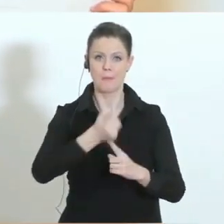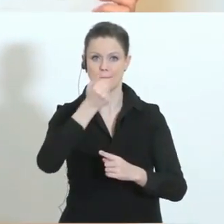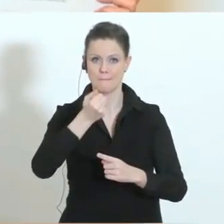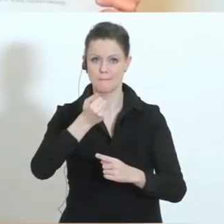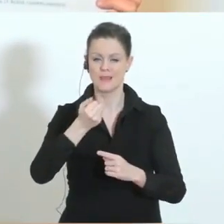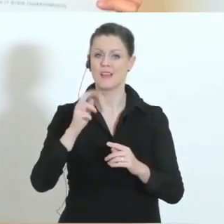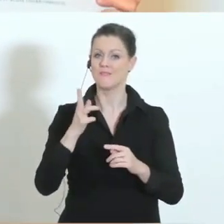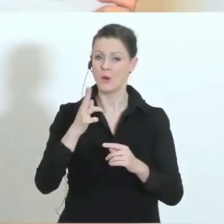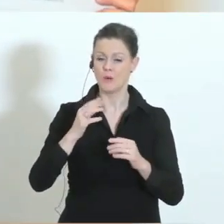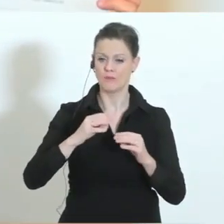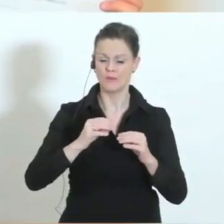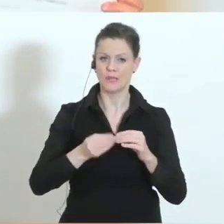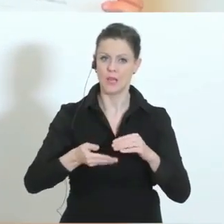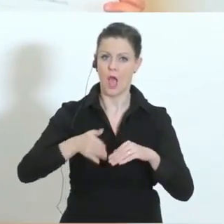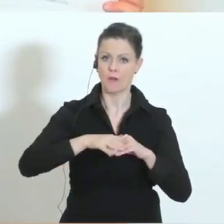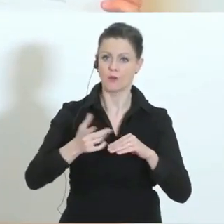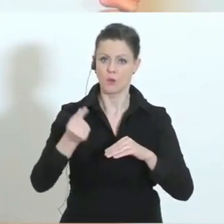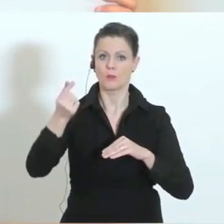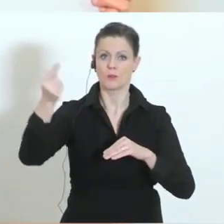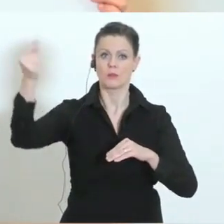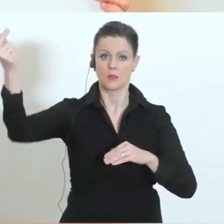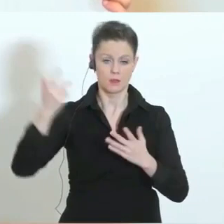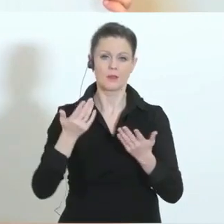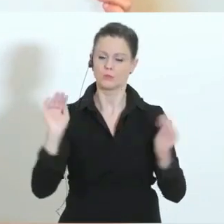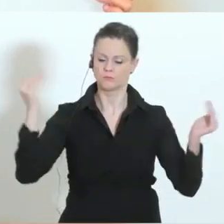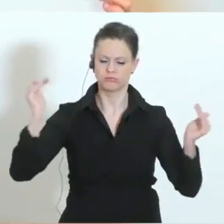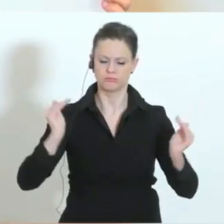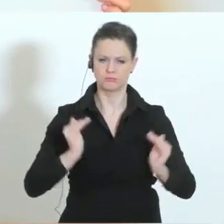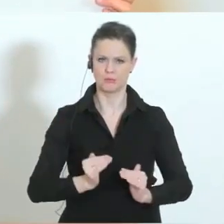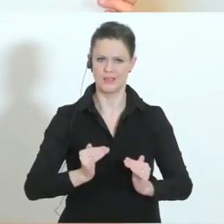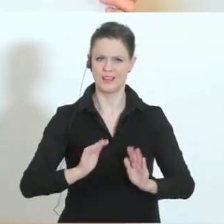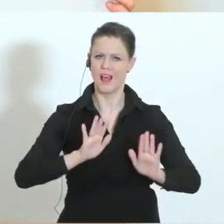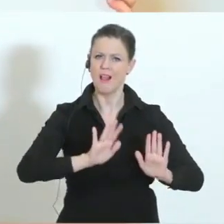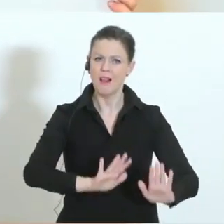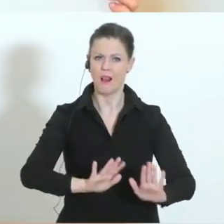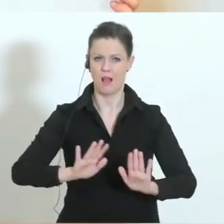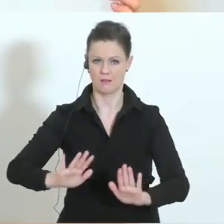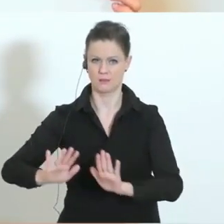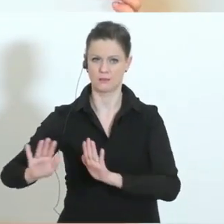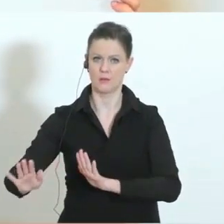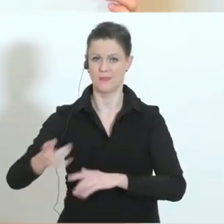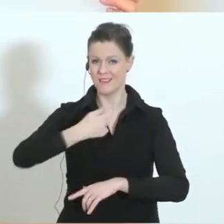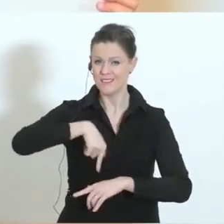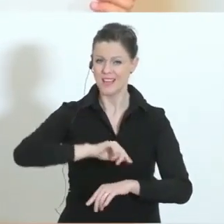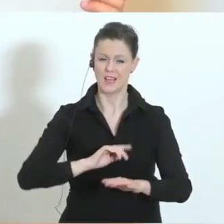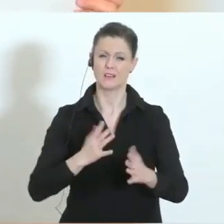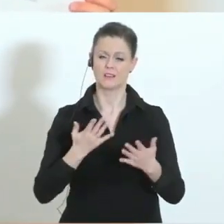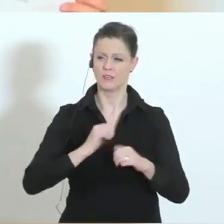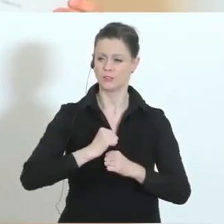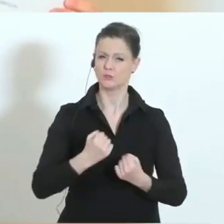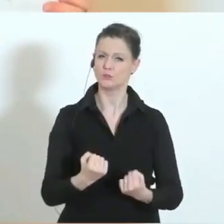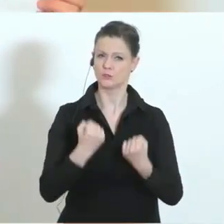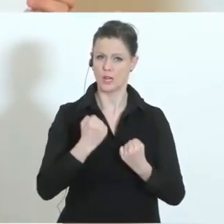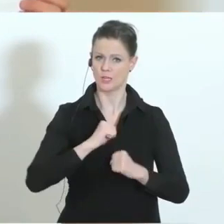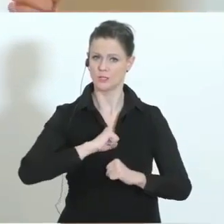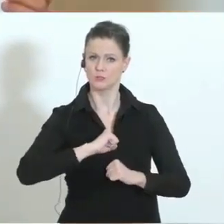Zunahme zu schieben, wie wir immer gesagt haben, Zeit zu gewinnen und dass wir uns möglichst stark und schnell